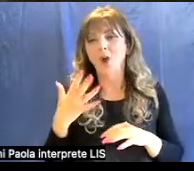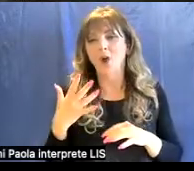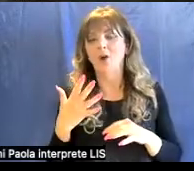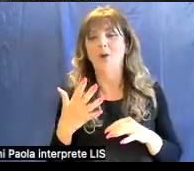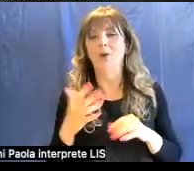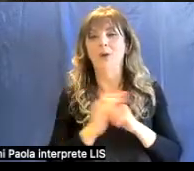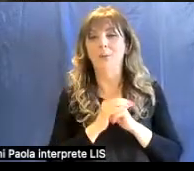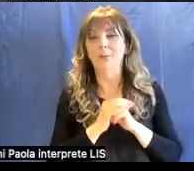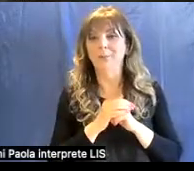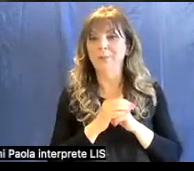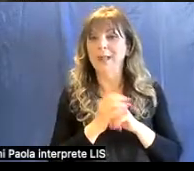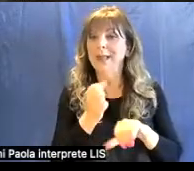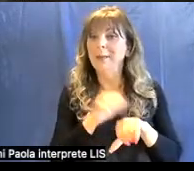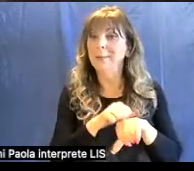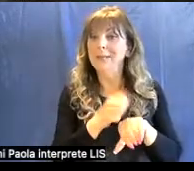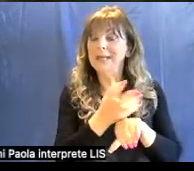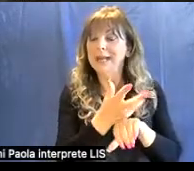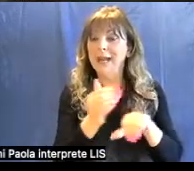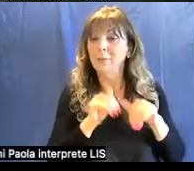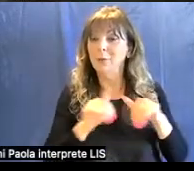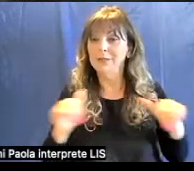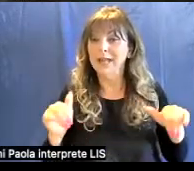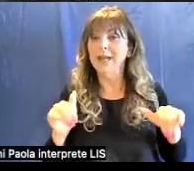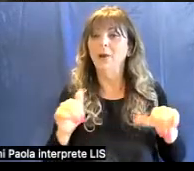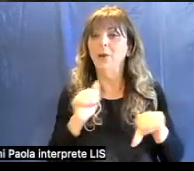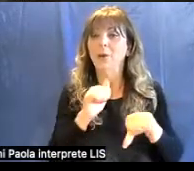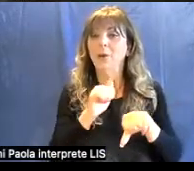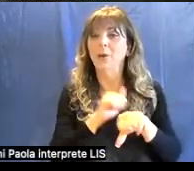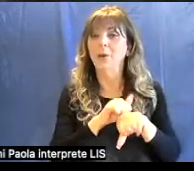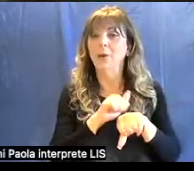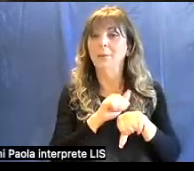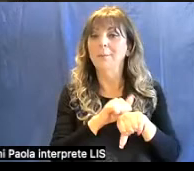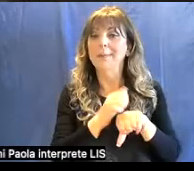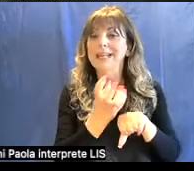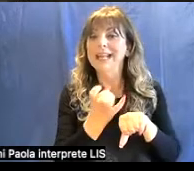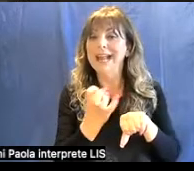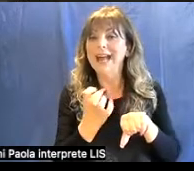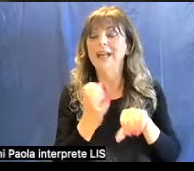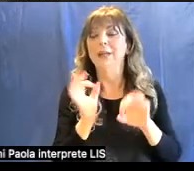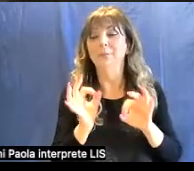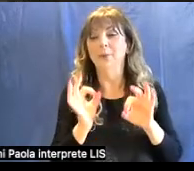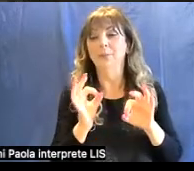Museo di Mineralologia dell'Università di Firenze.